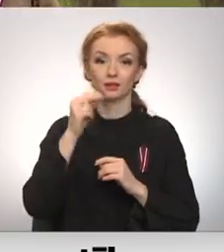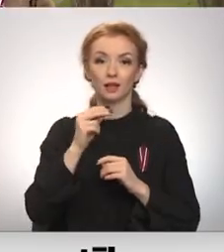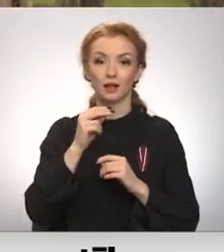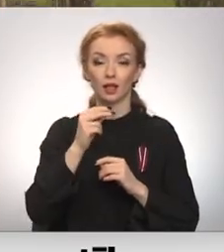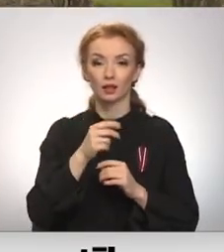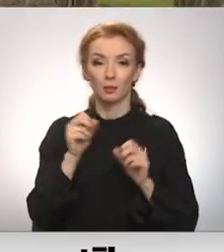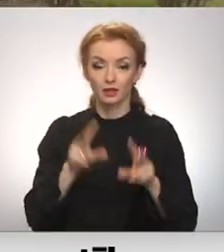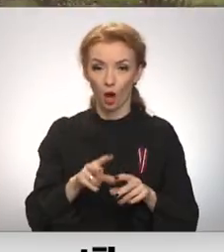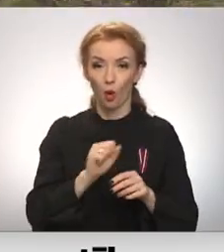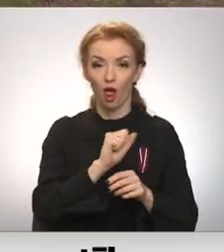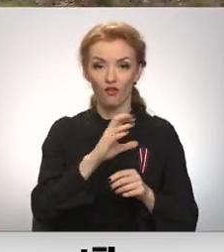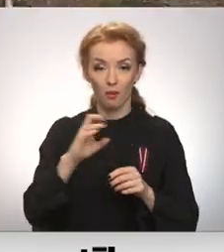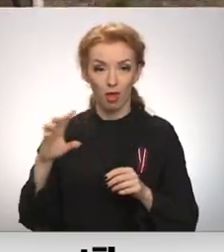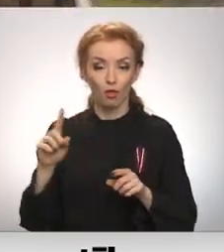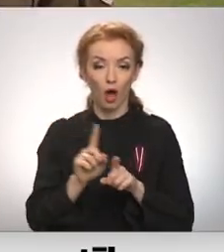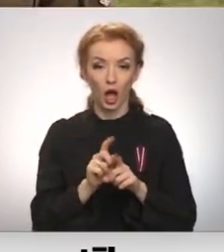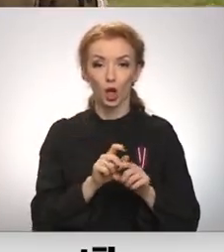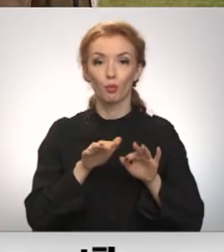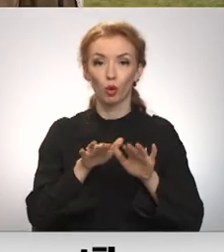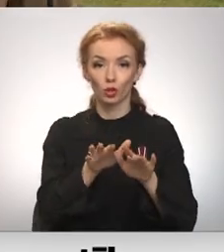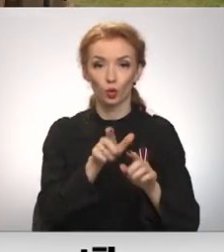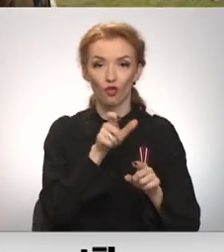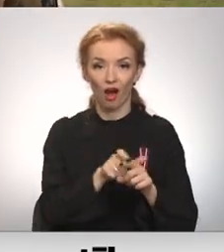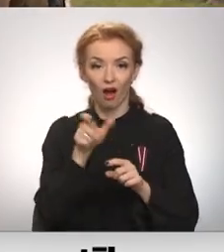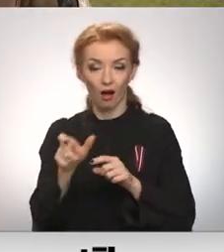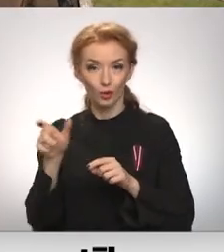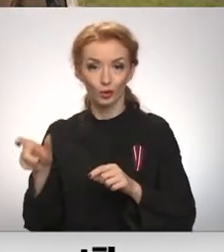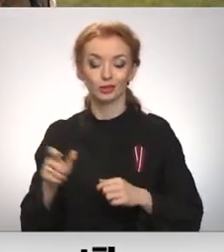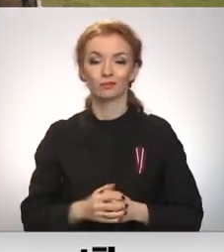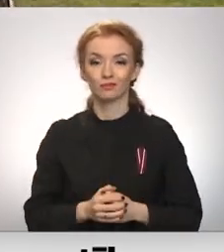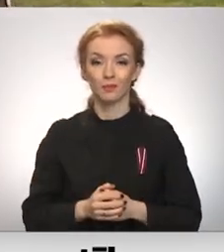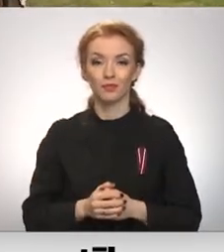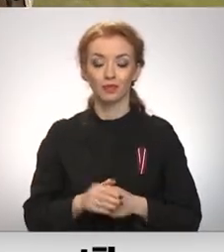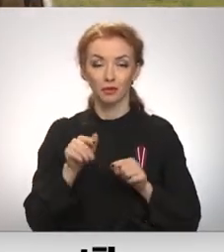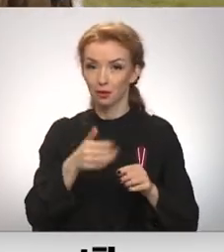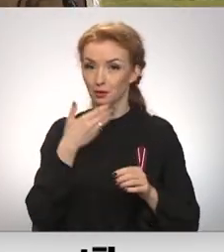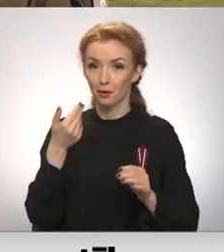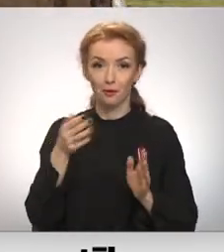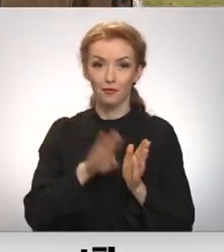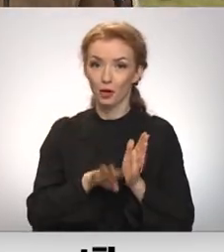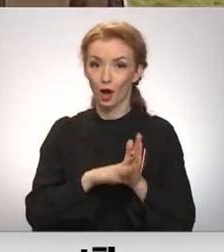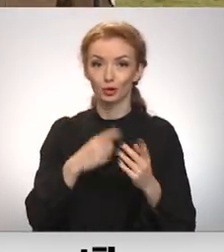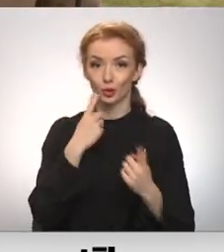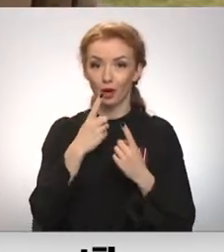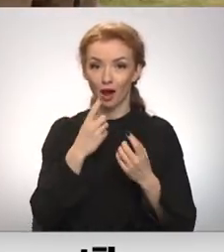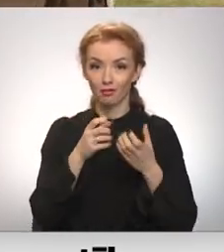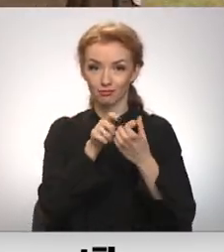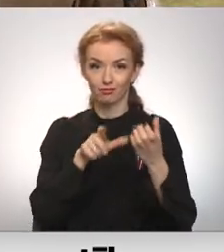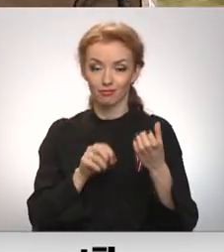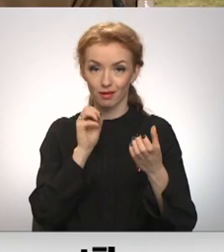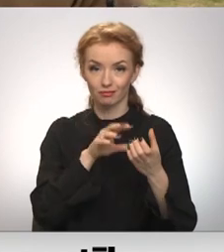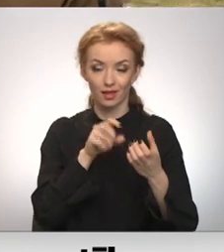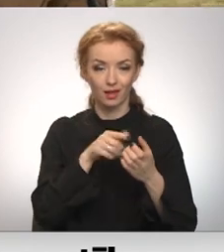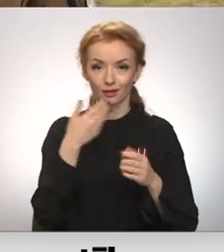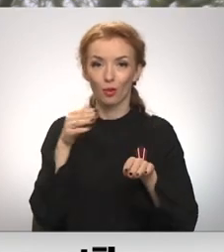procedūru vārdus. Katrā ziņā nav nemaz tik viegli runāt par rāciju, jo tas tāpatās nav tā kā